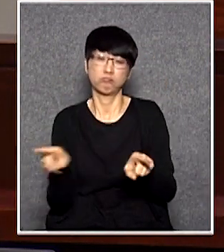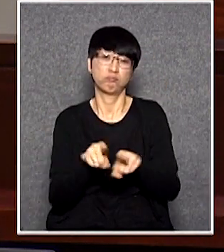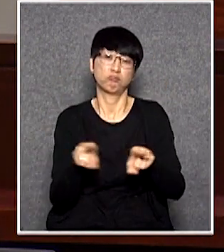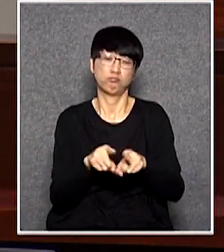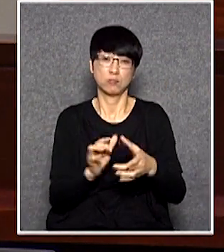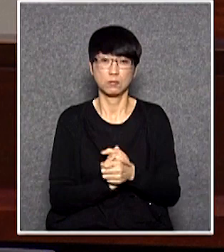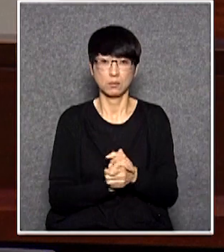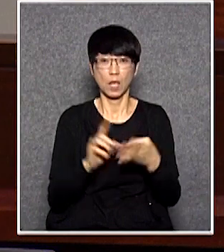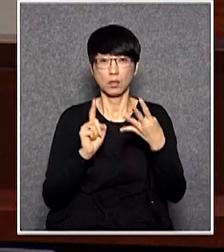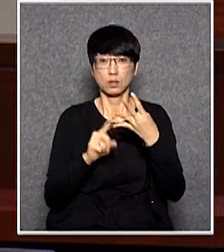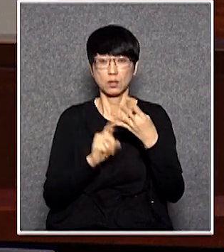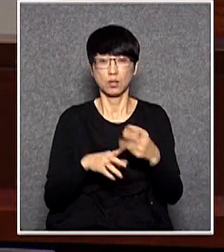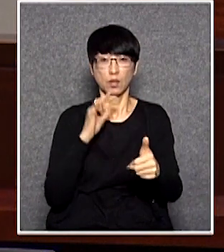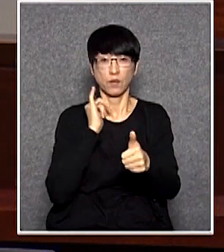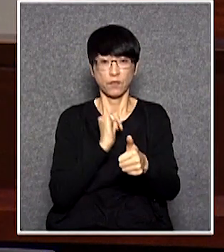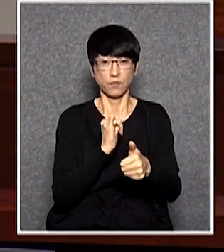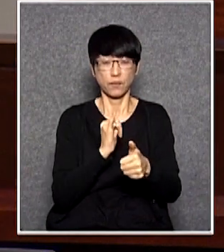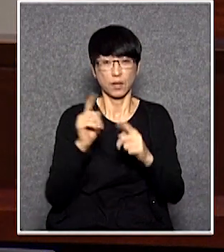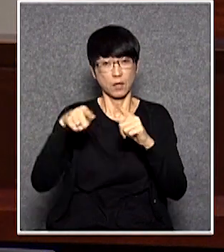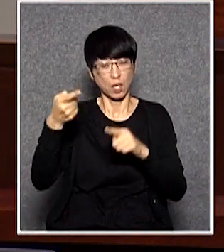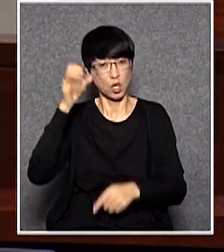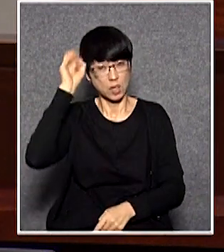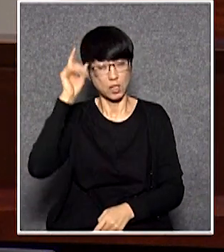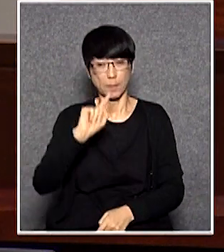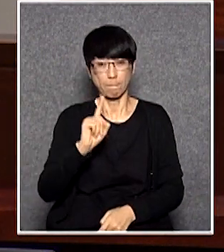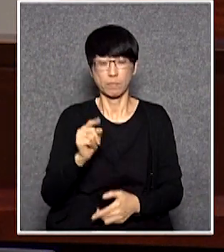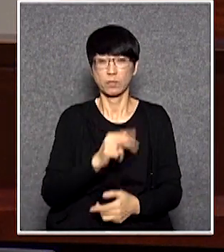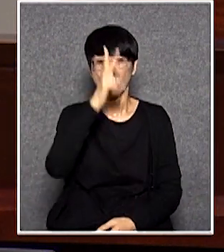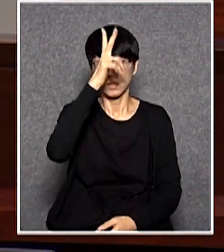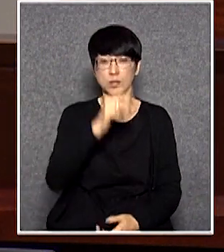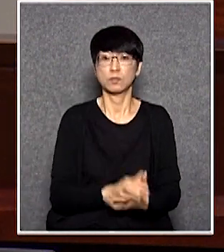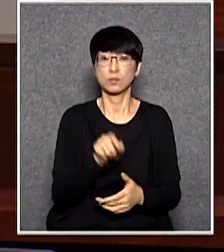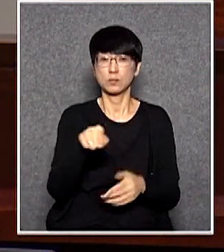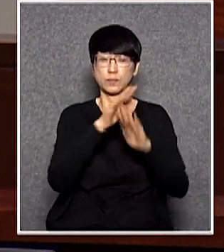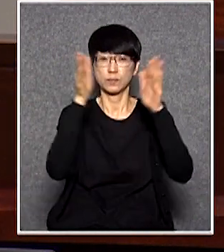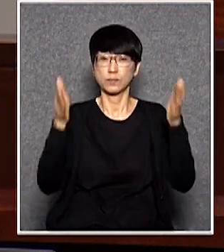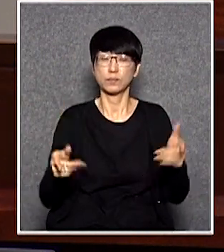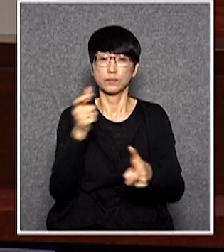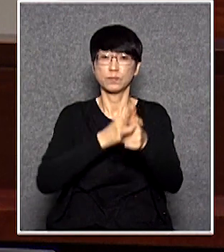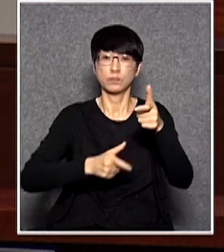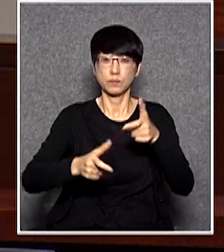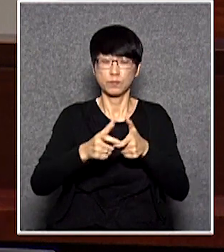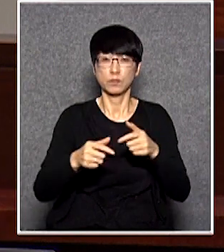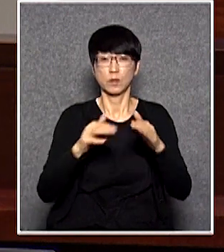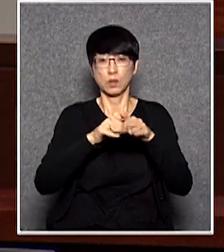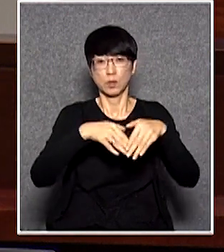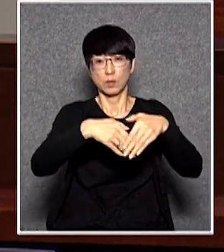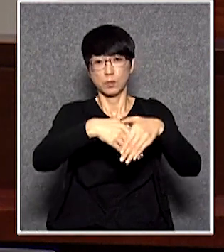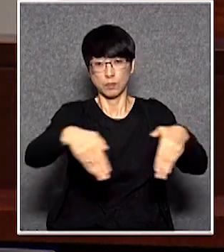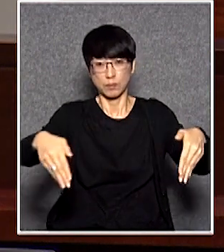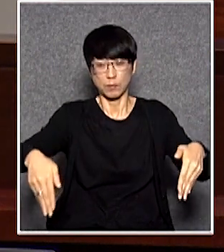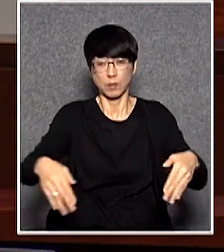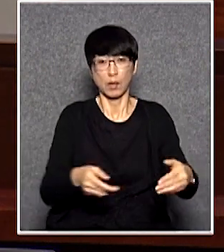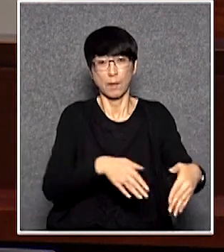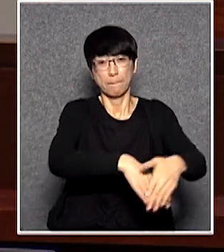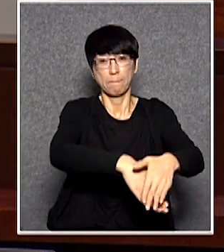第四就是罰款以外的建議政府當局不斷對商戶將經營範圍擴展到店舖門外污名化